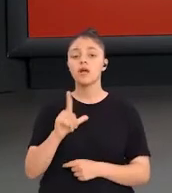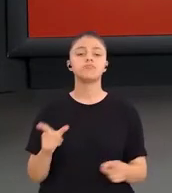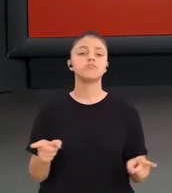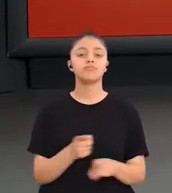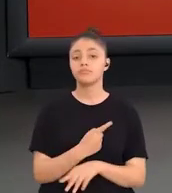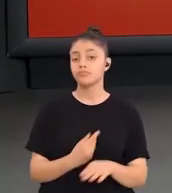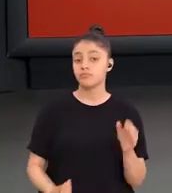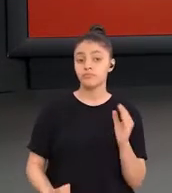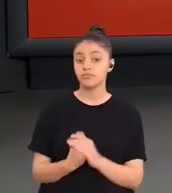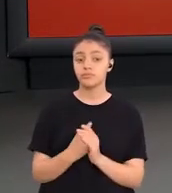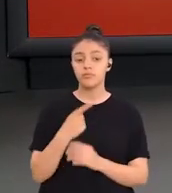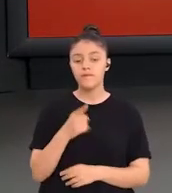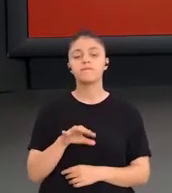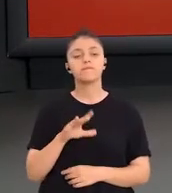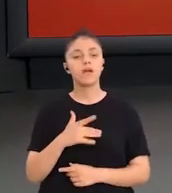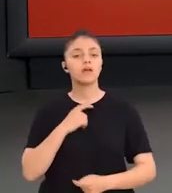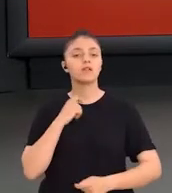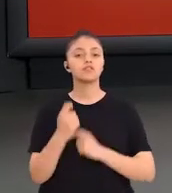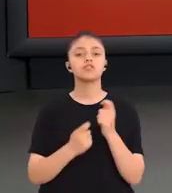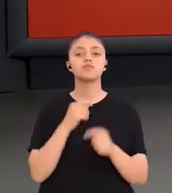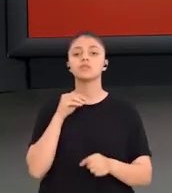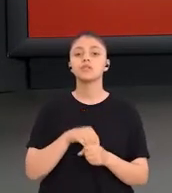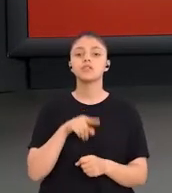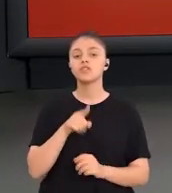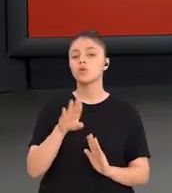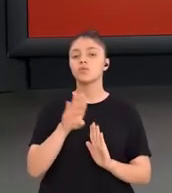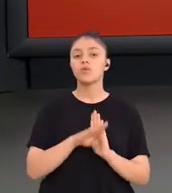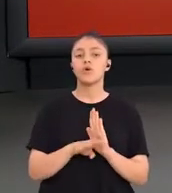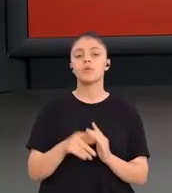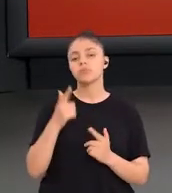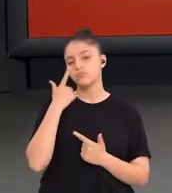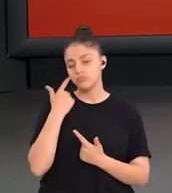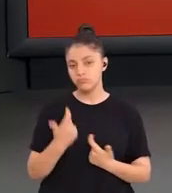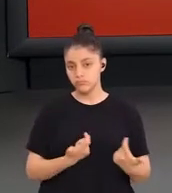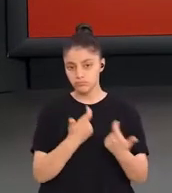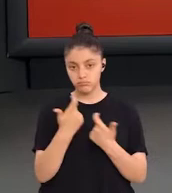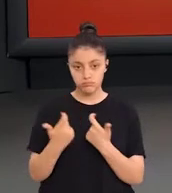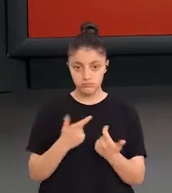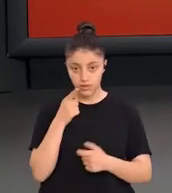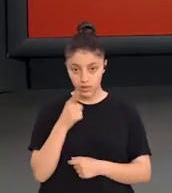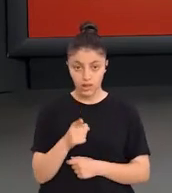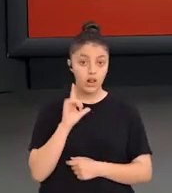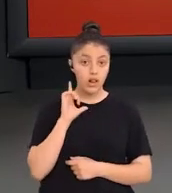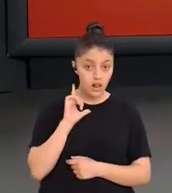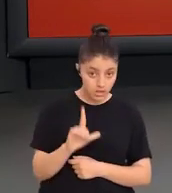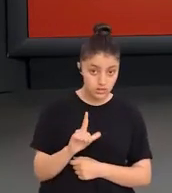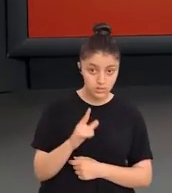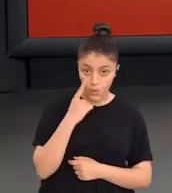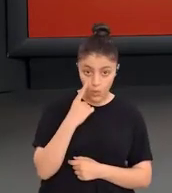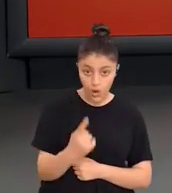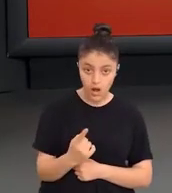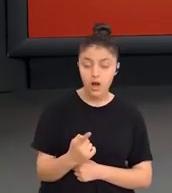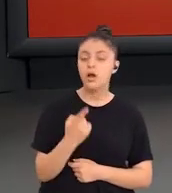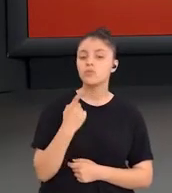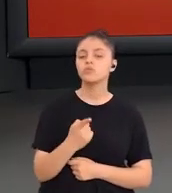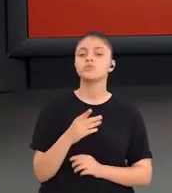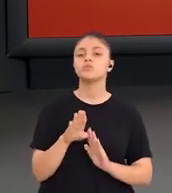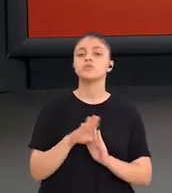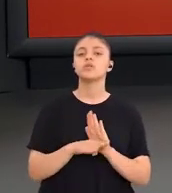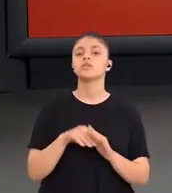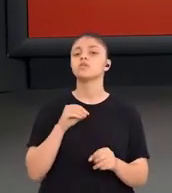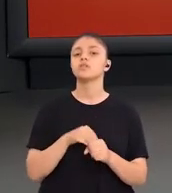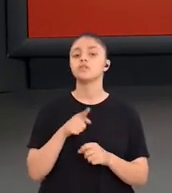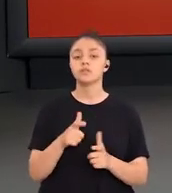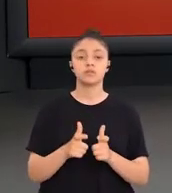ihtiyaçlarının ortaya çıkması ya da uygulamadaki bir programın gözden geçirilmesi gerekliliği özellikle